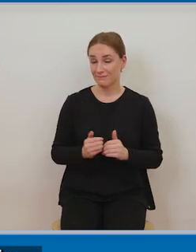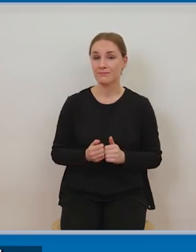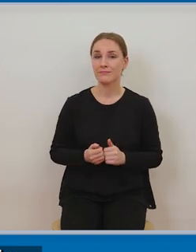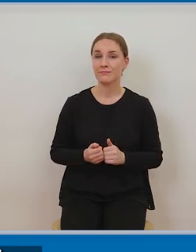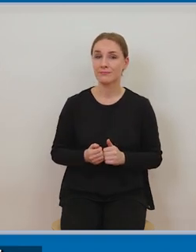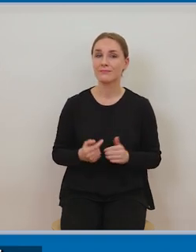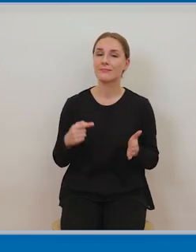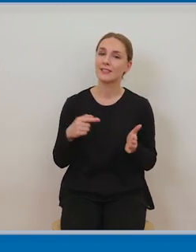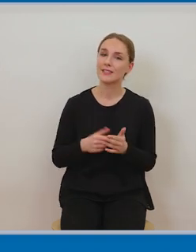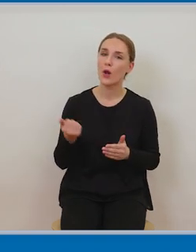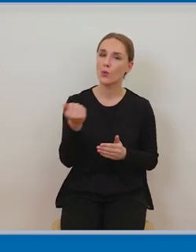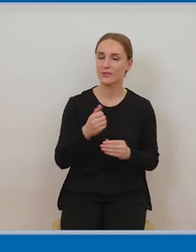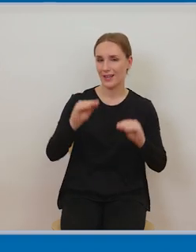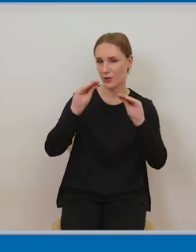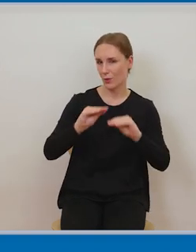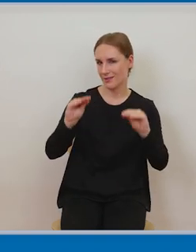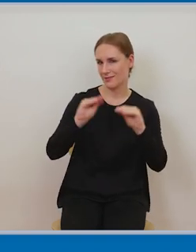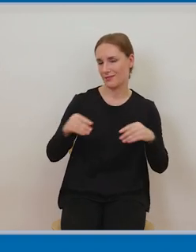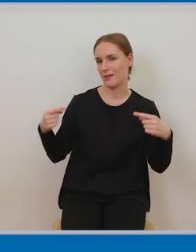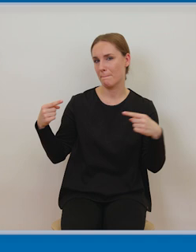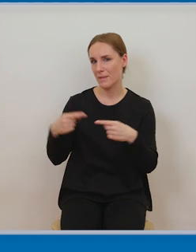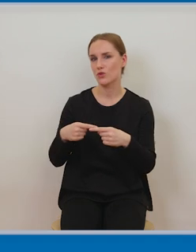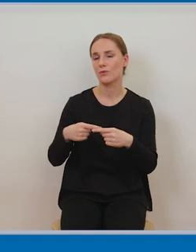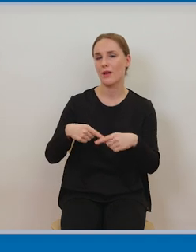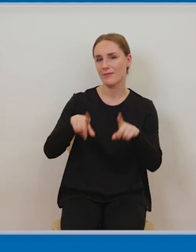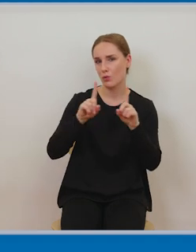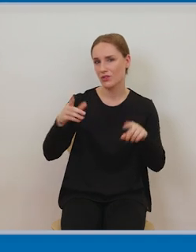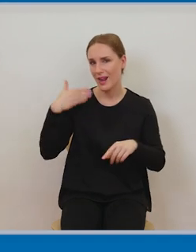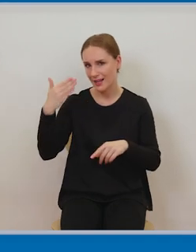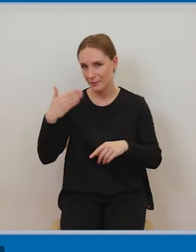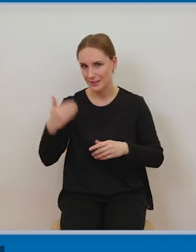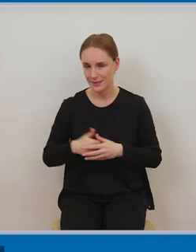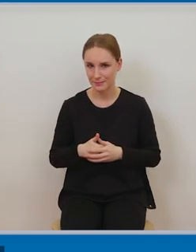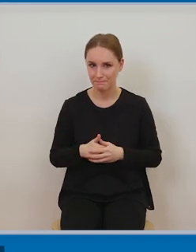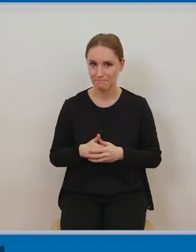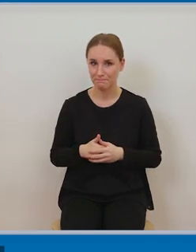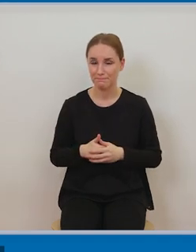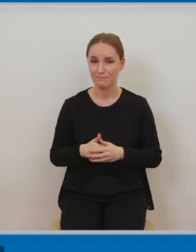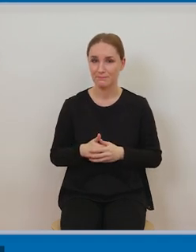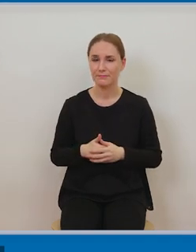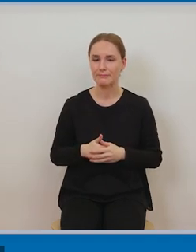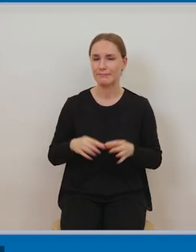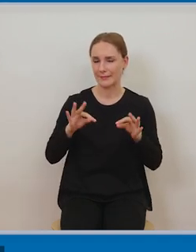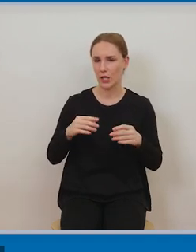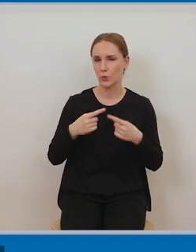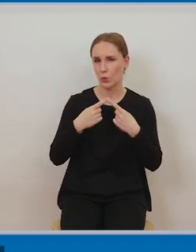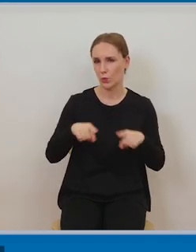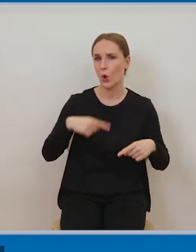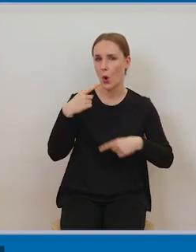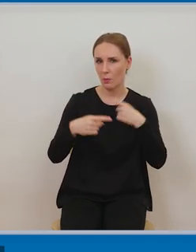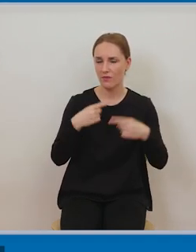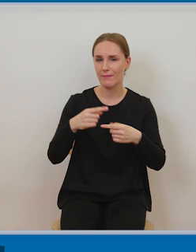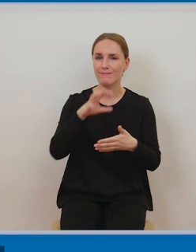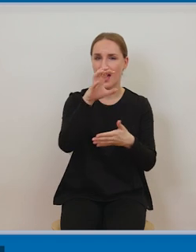niepełnosprawnościami ale może być wykorzystywany przez nauczycieli akademickich także dla grupy która składa się ze